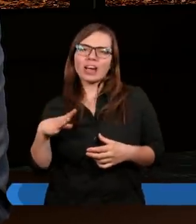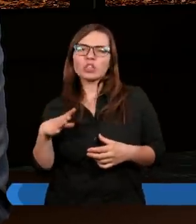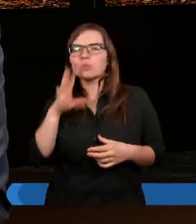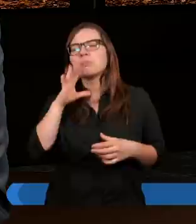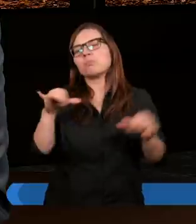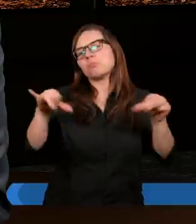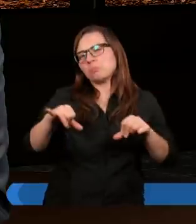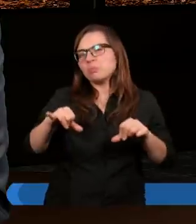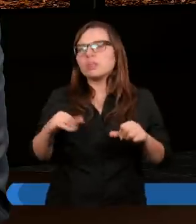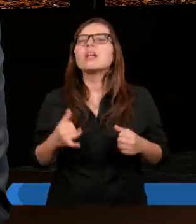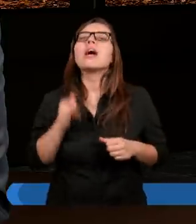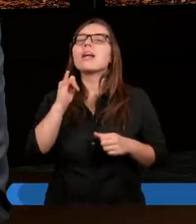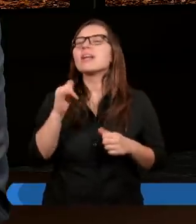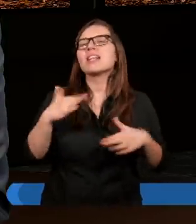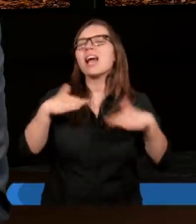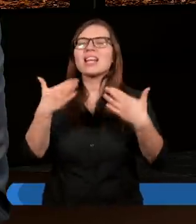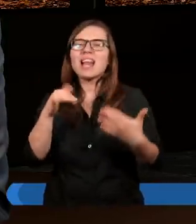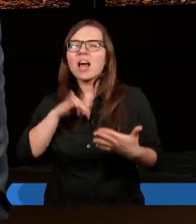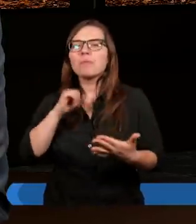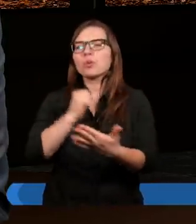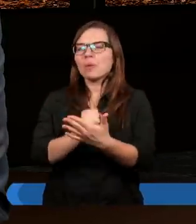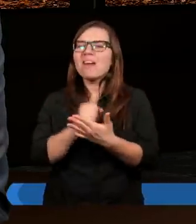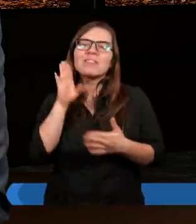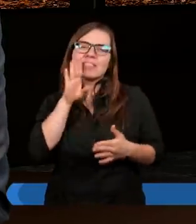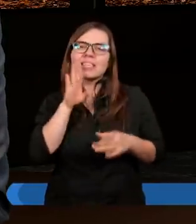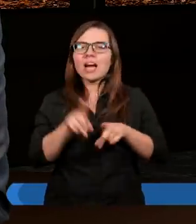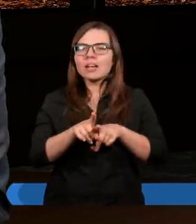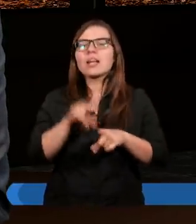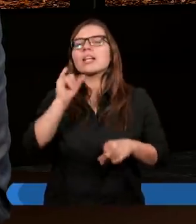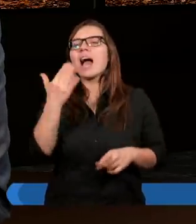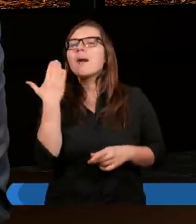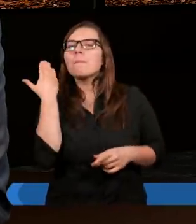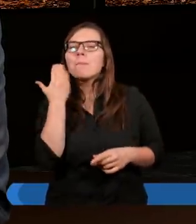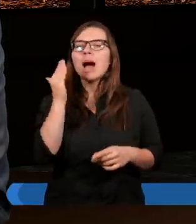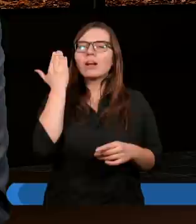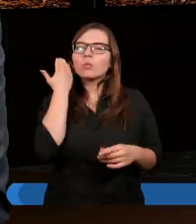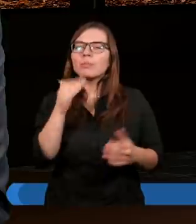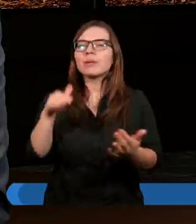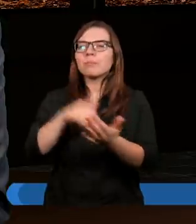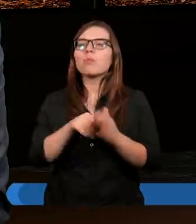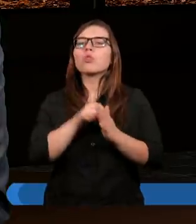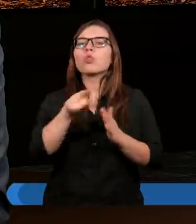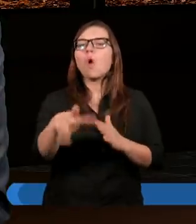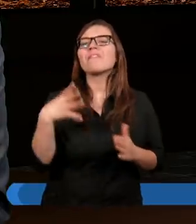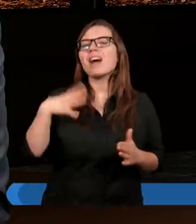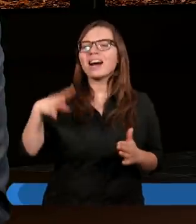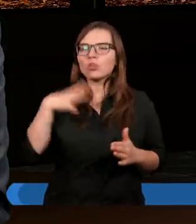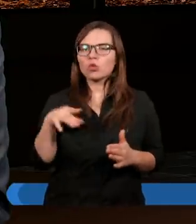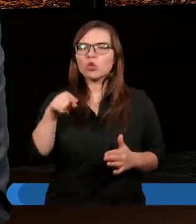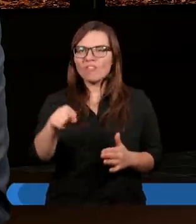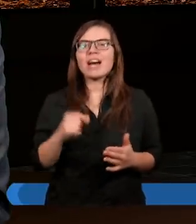W związku z tym nie zdajemy sobie sprawy jednocześnie, jak bardzo potrzebujemy tego dowartościowania.